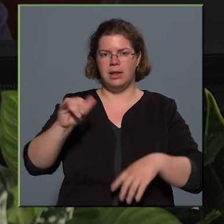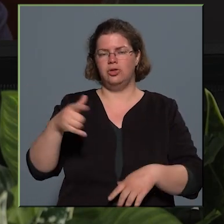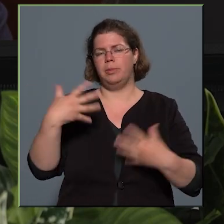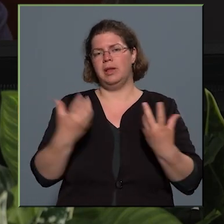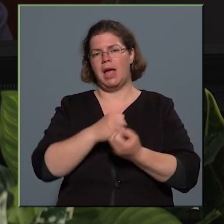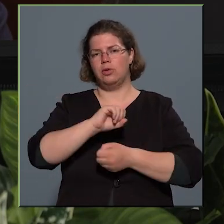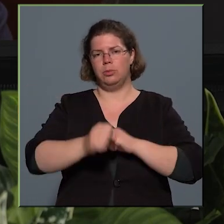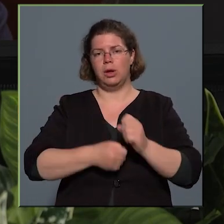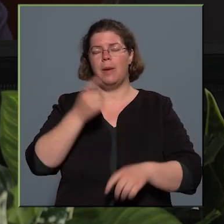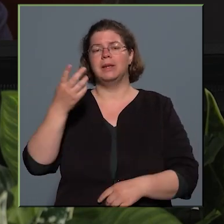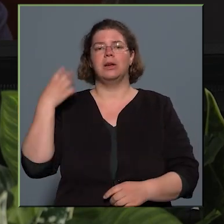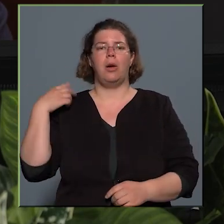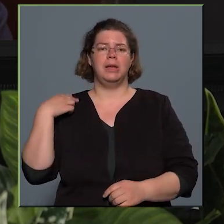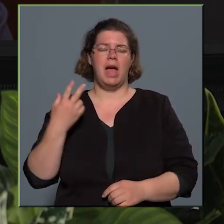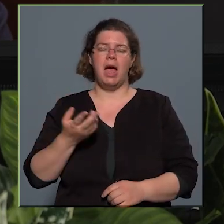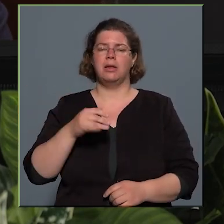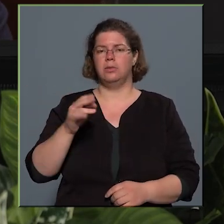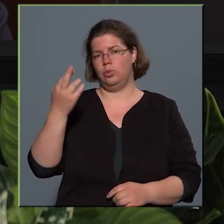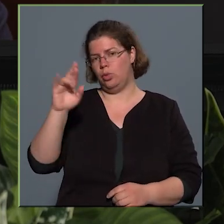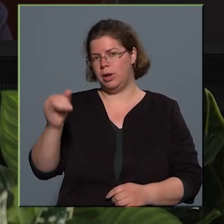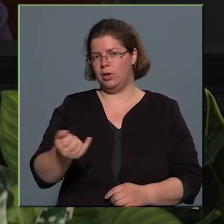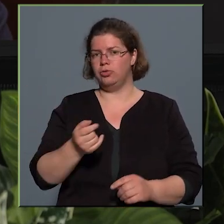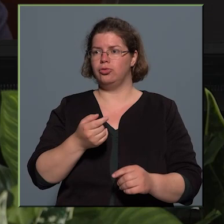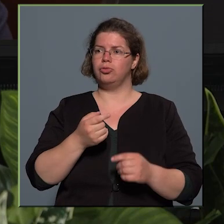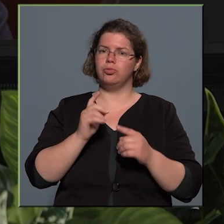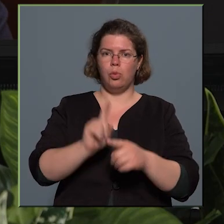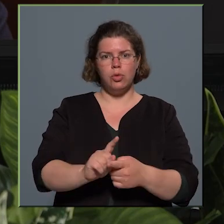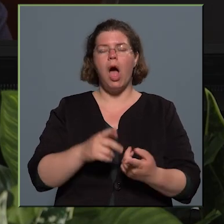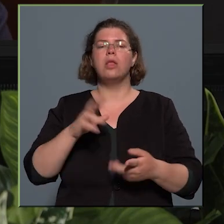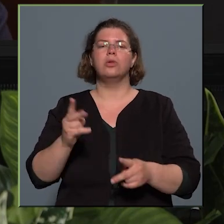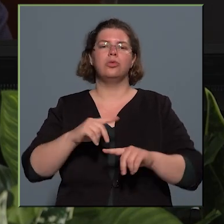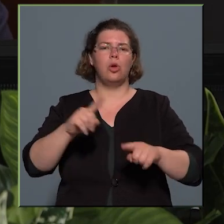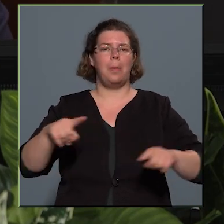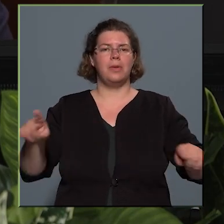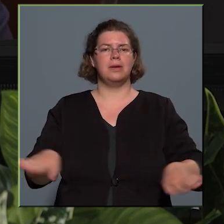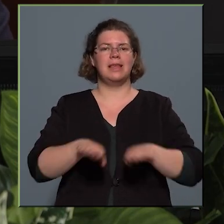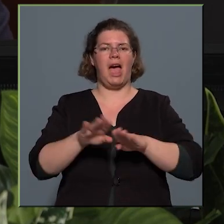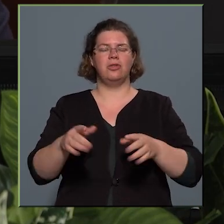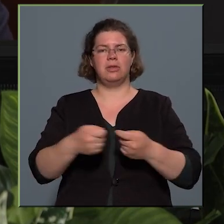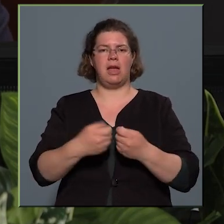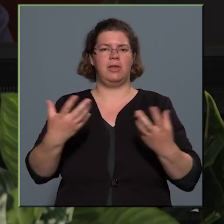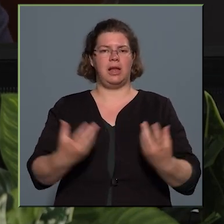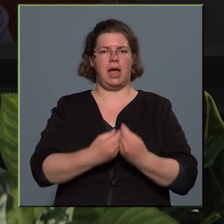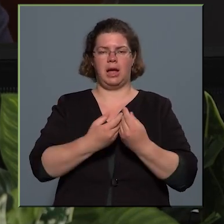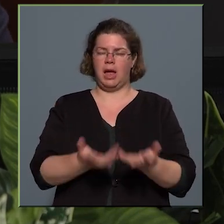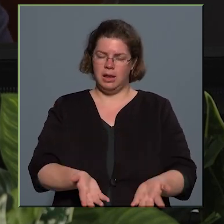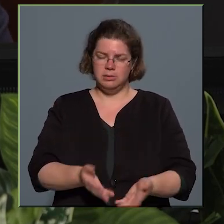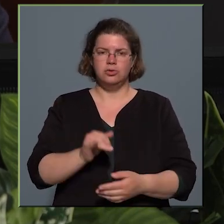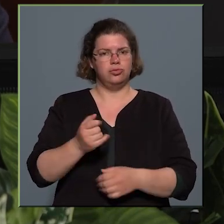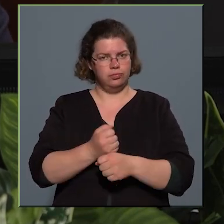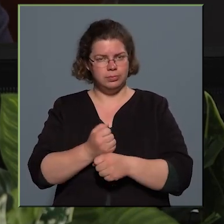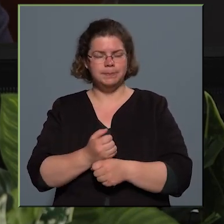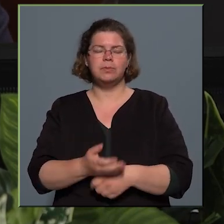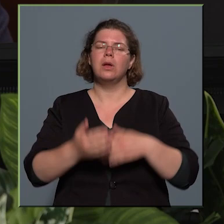kapitány úr is utalt különböző társ szerzletekkel. Itt szeretnénk megköszönni a munkát, ezt megtettem az